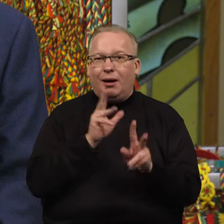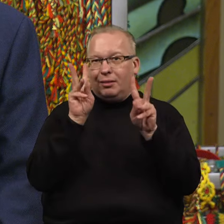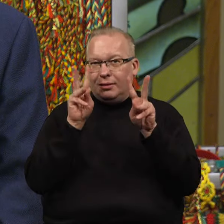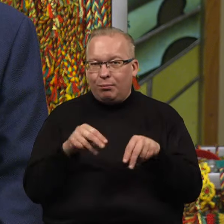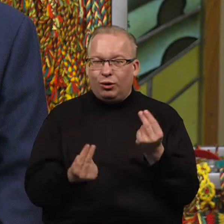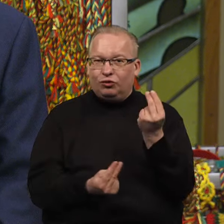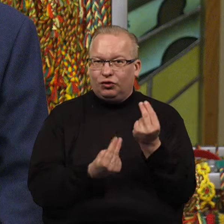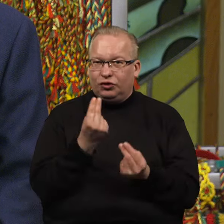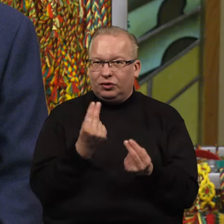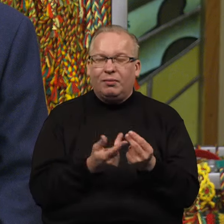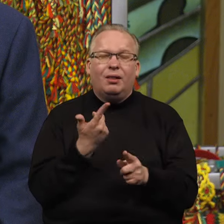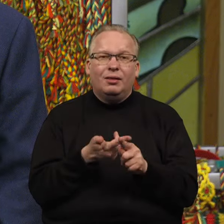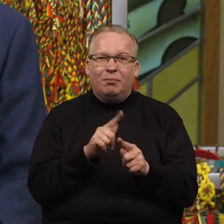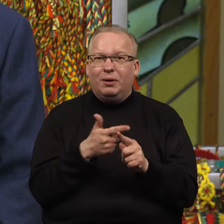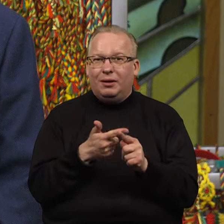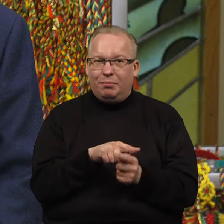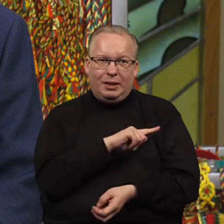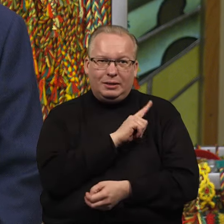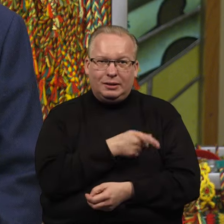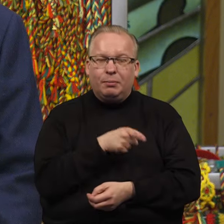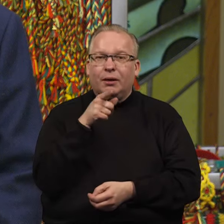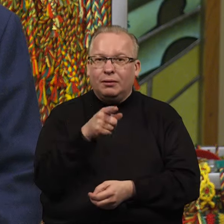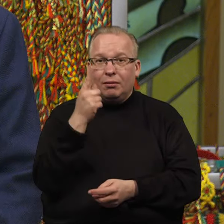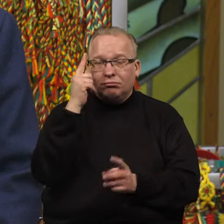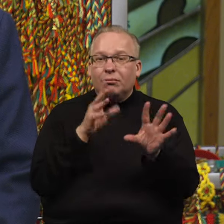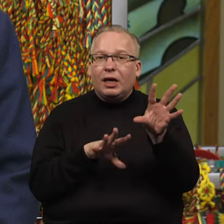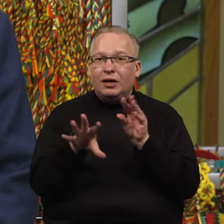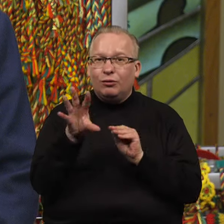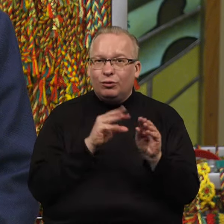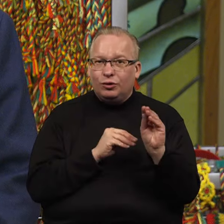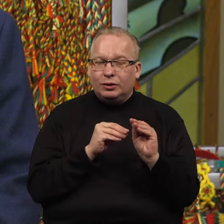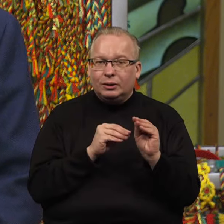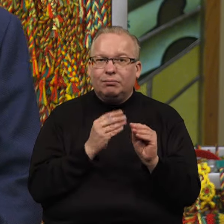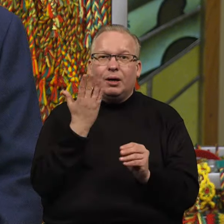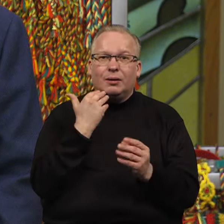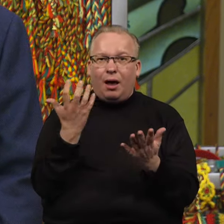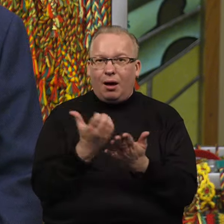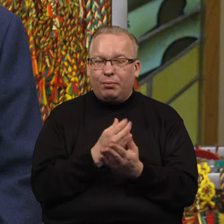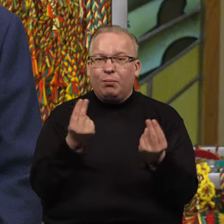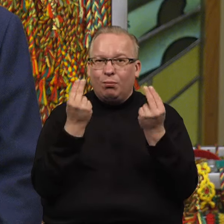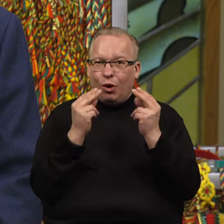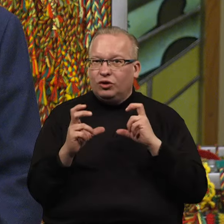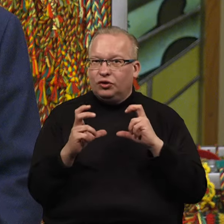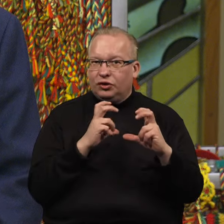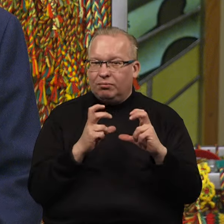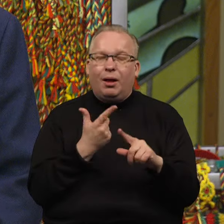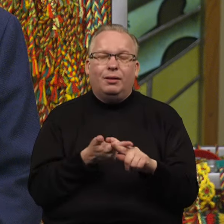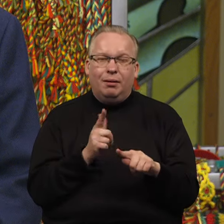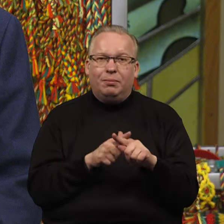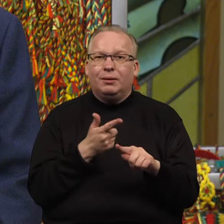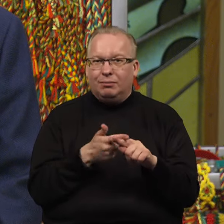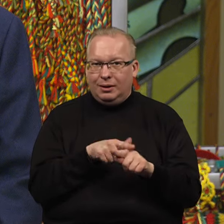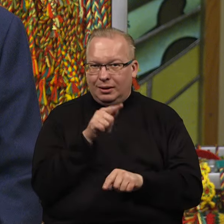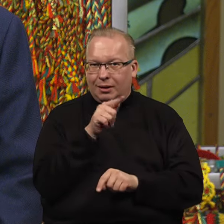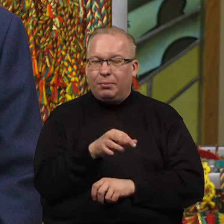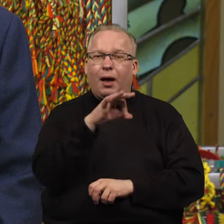žaisti labai ir labai stipriai, tie įgūdžiai, kurios jūs gausit mokantis žaisti šachmatų, labai ir labai